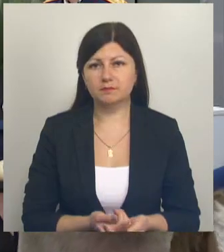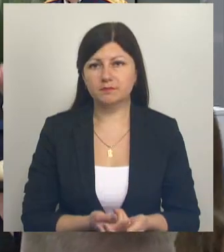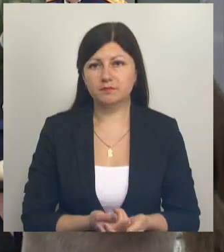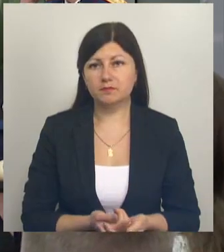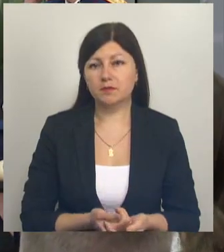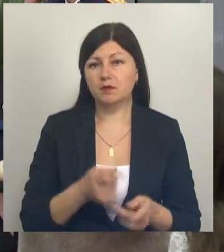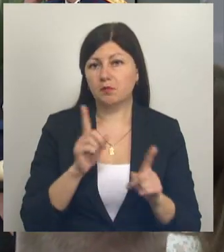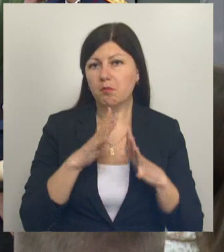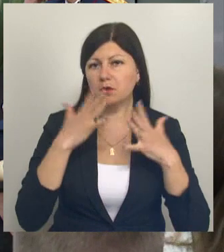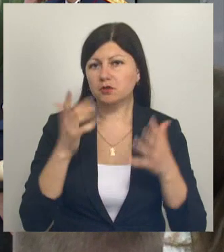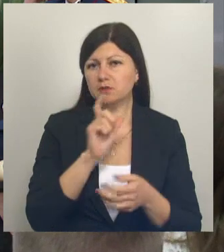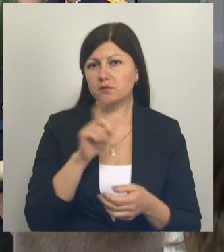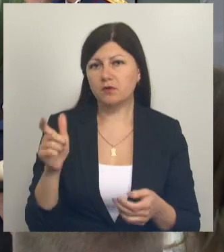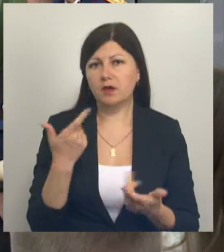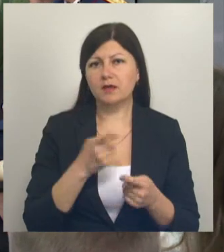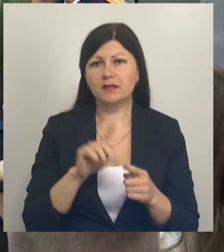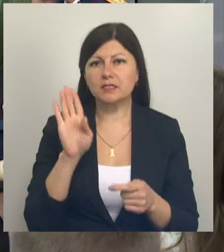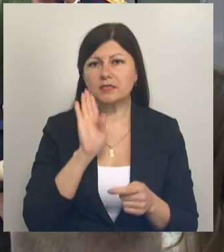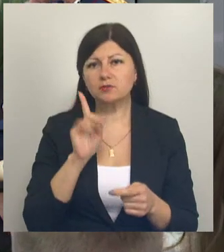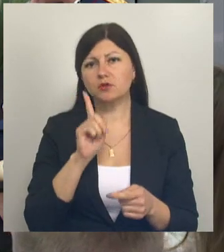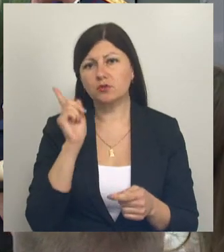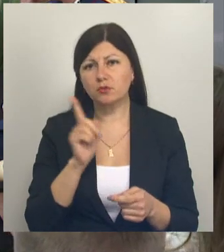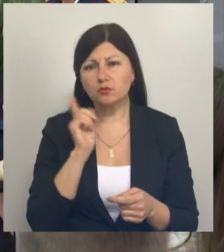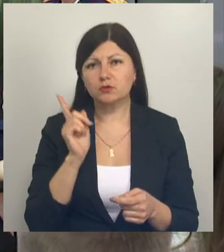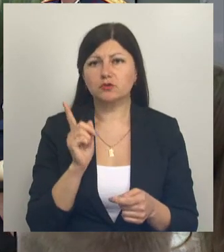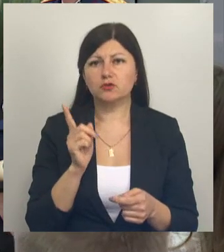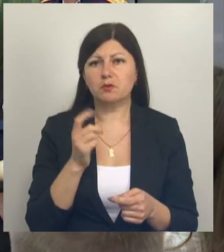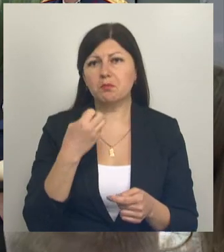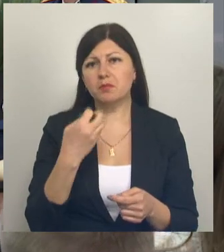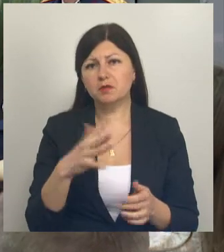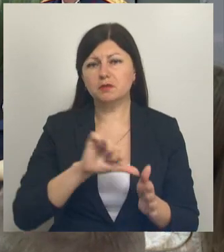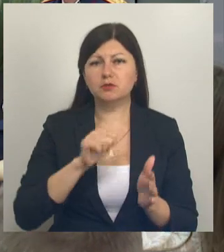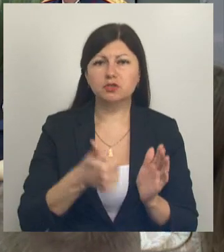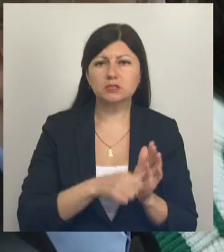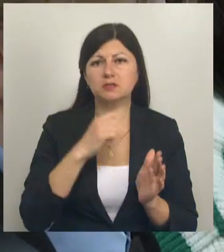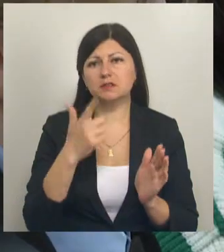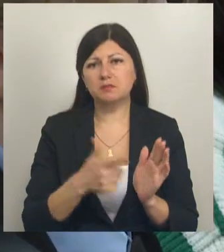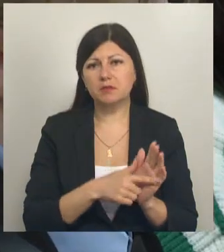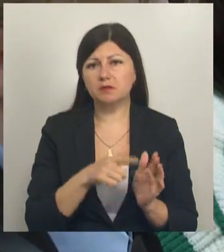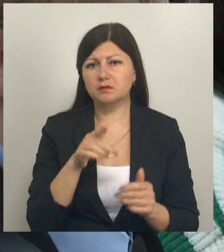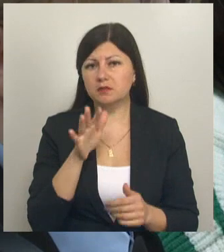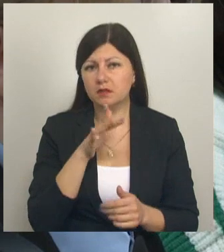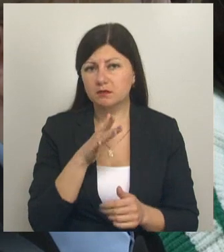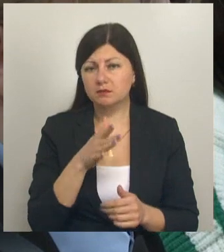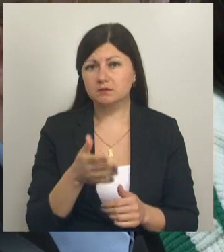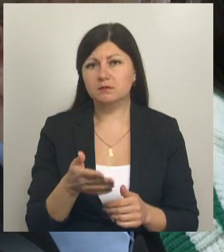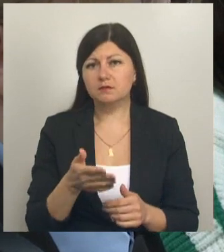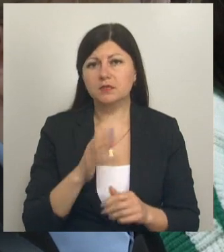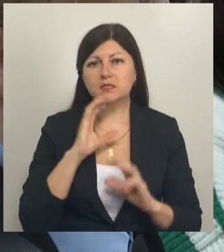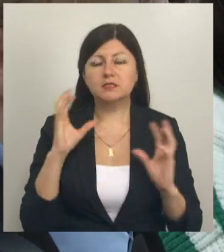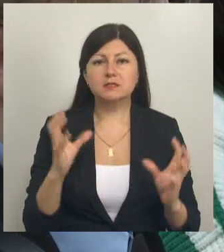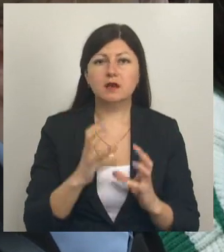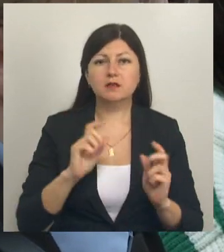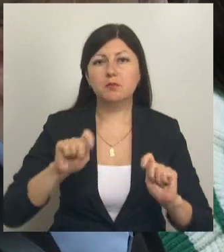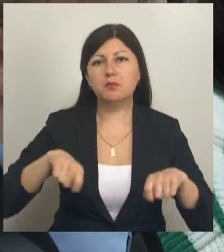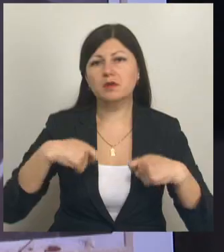Подавляющее большинство угнанных – это девушки и юноши 15, 16, 17 лет. Сохранять и